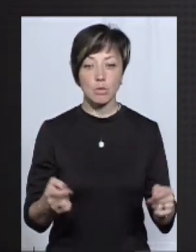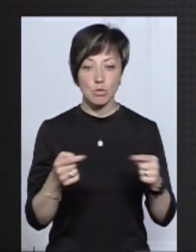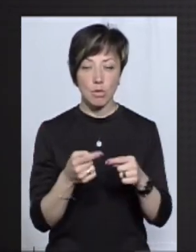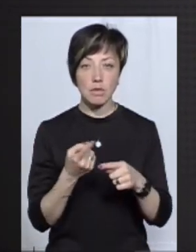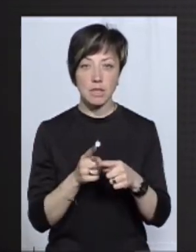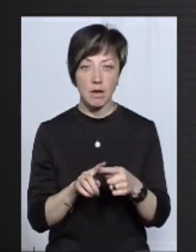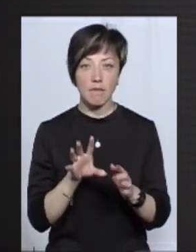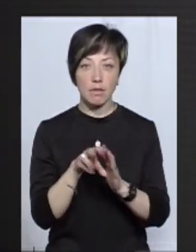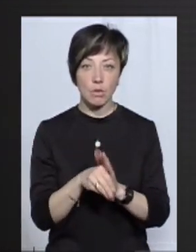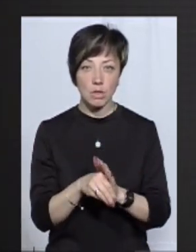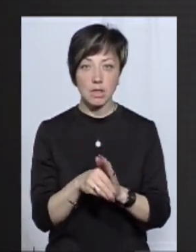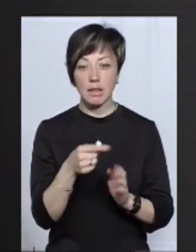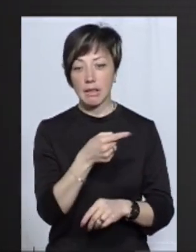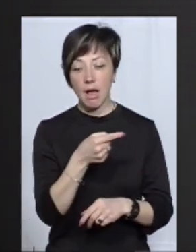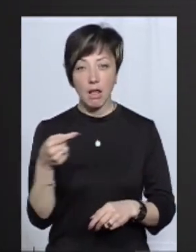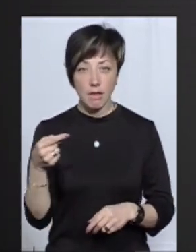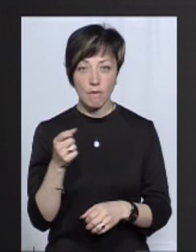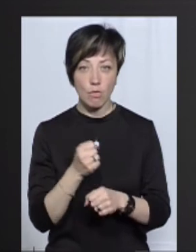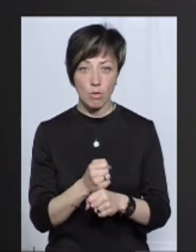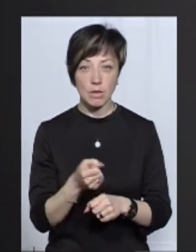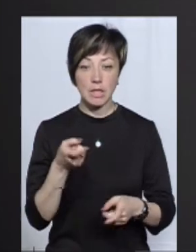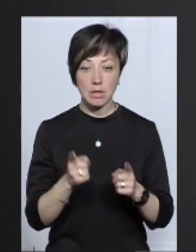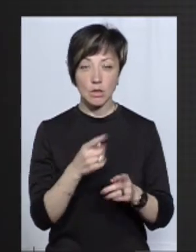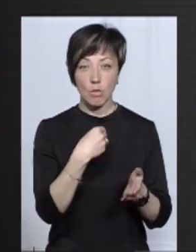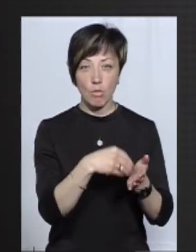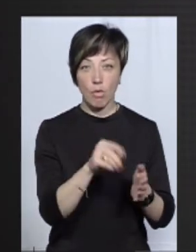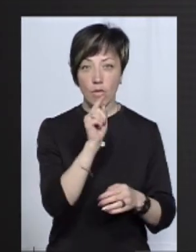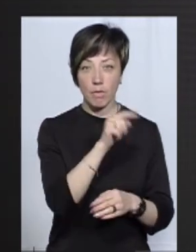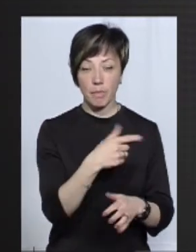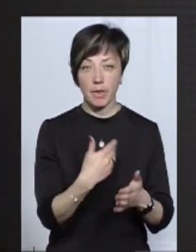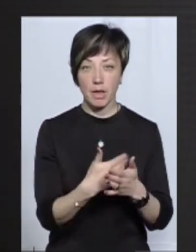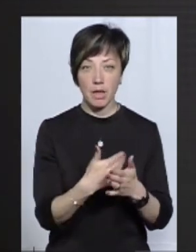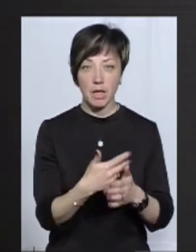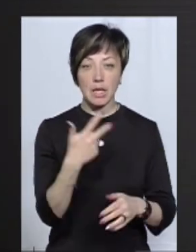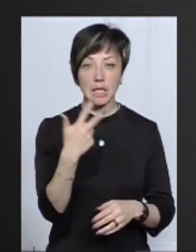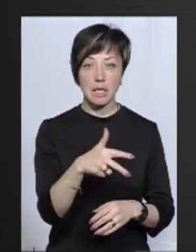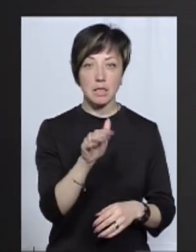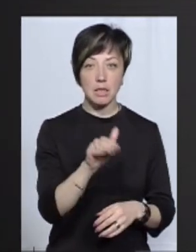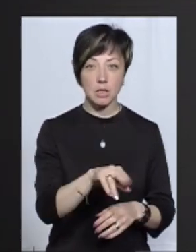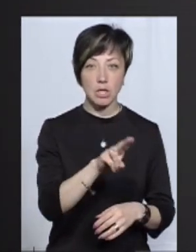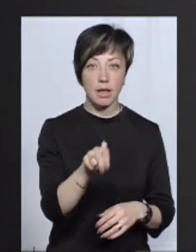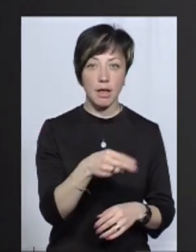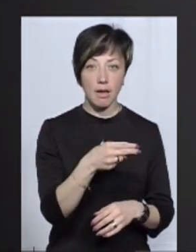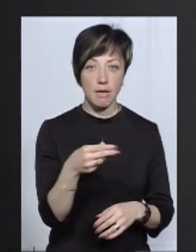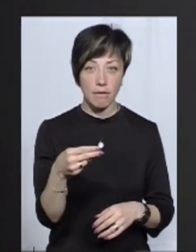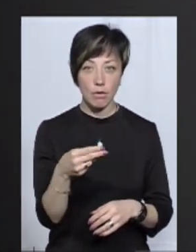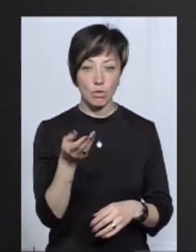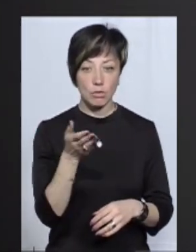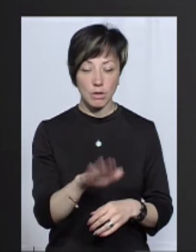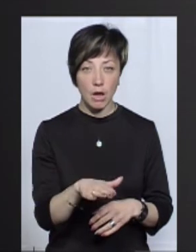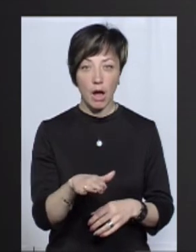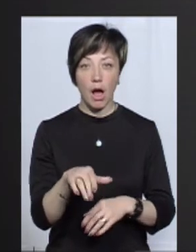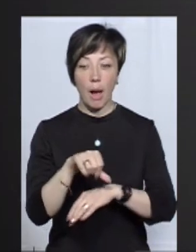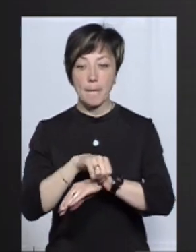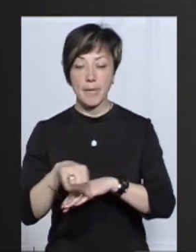вносить якийсь негатив в роботу, тому що ти дійсно купив, умовно кажучи, за 30 тисяч євро в якусь одиницю, а